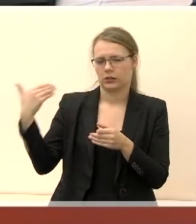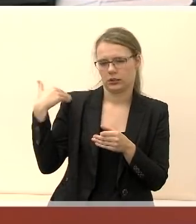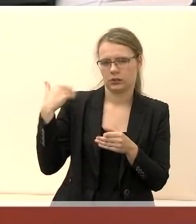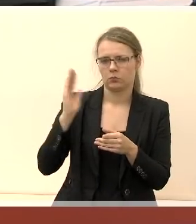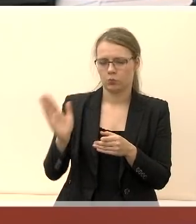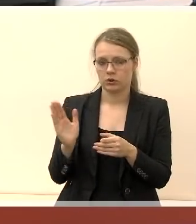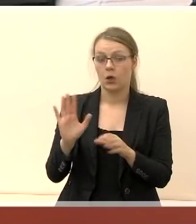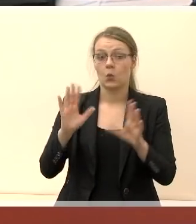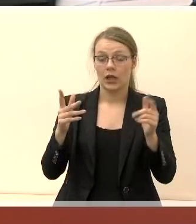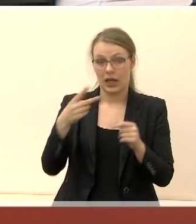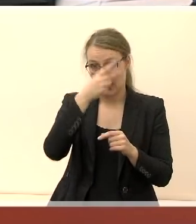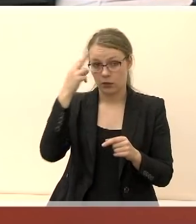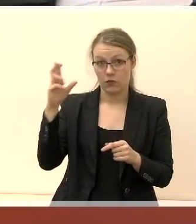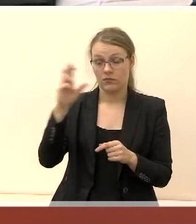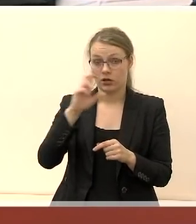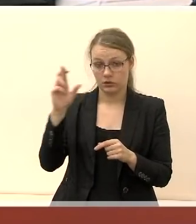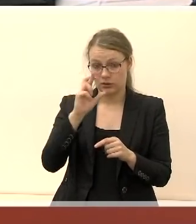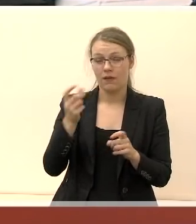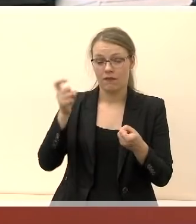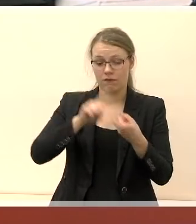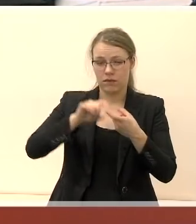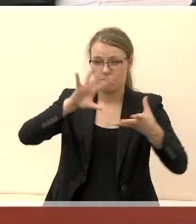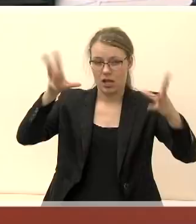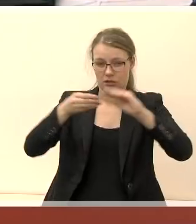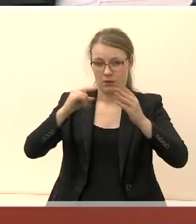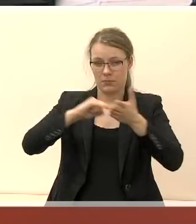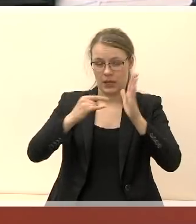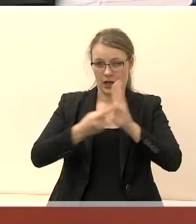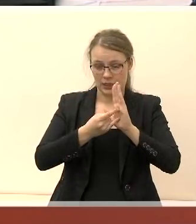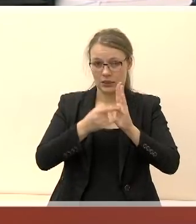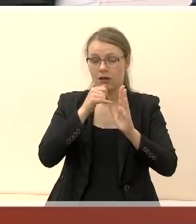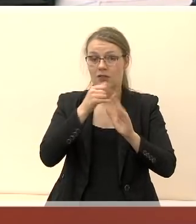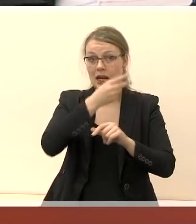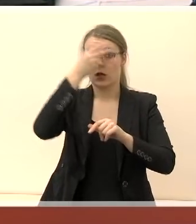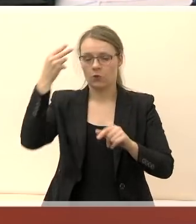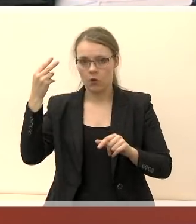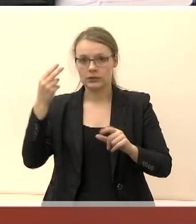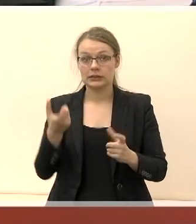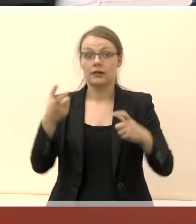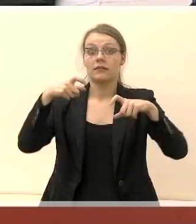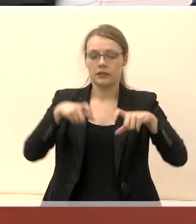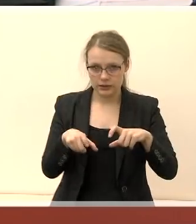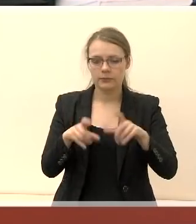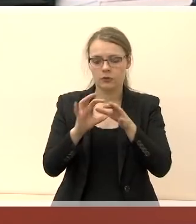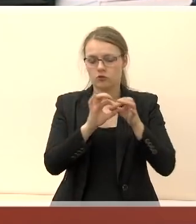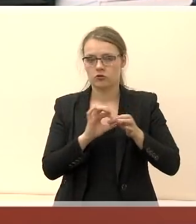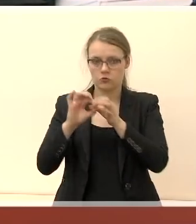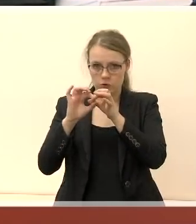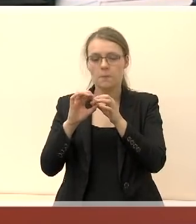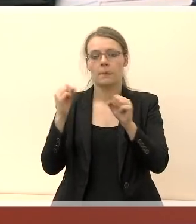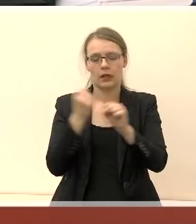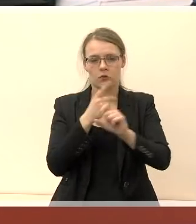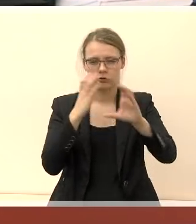vyriausybė tes pagal bendrą planą esant į Lietuvos ir savo valdybės, turės būti baraginis krovinių